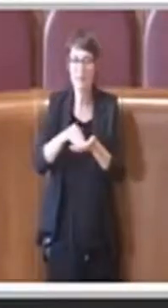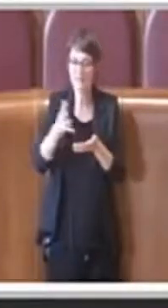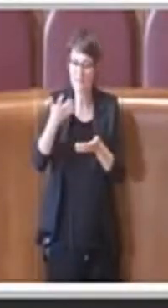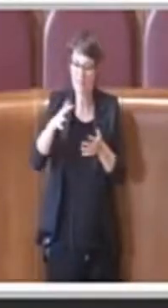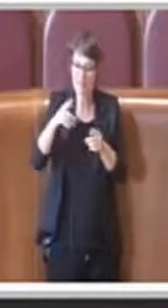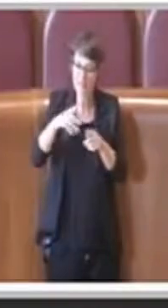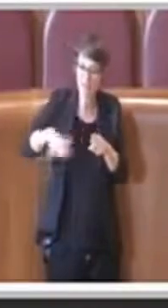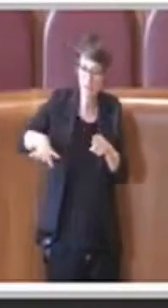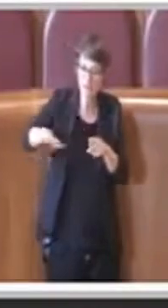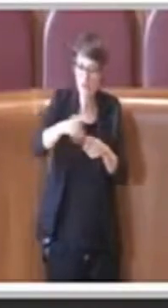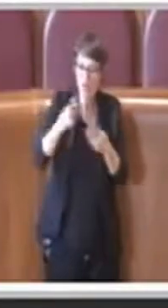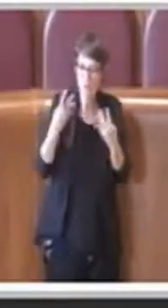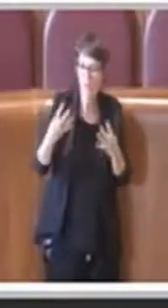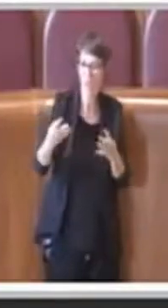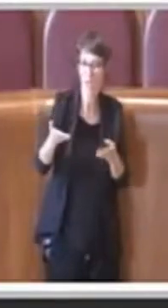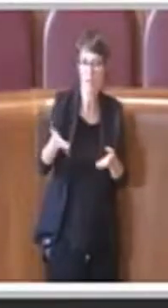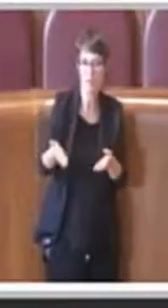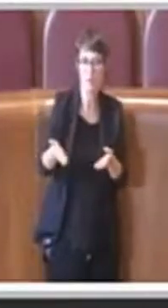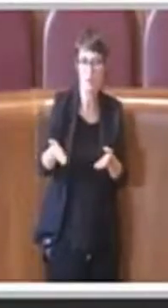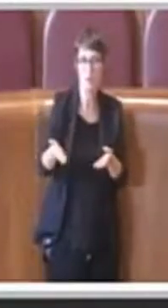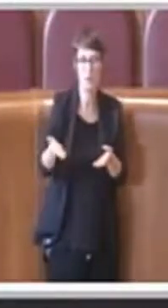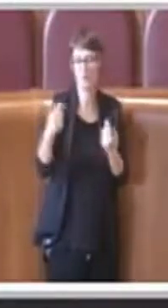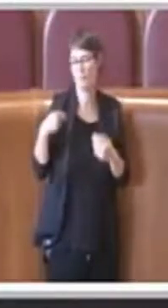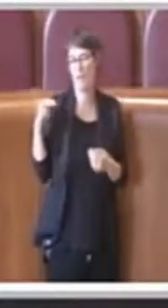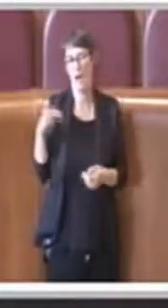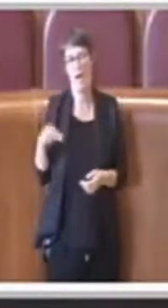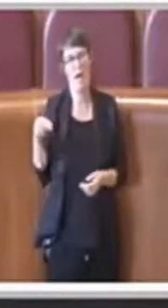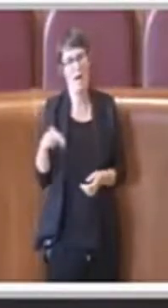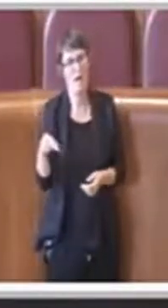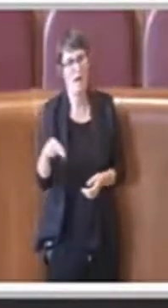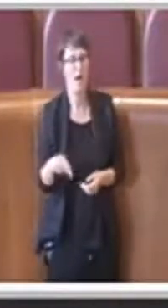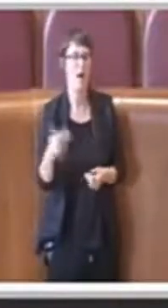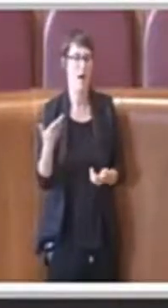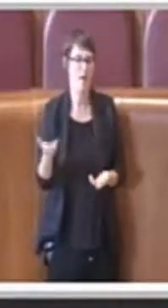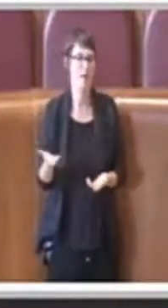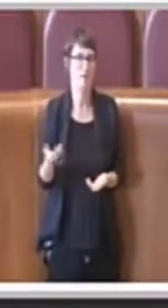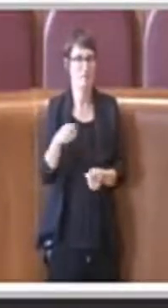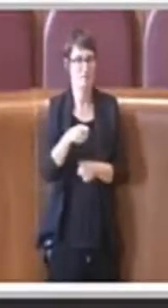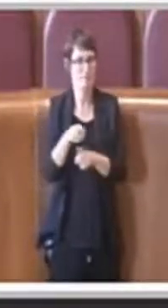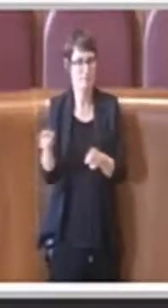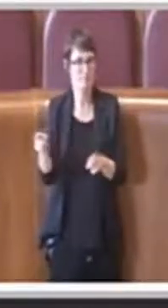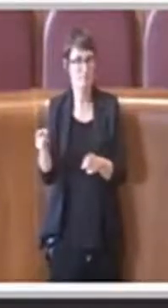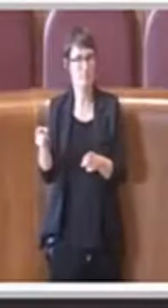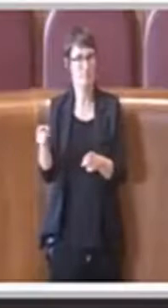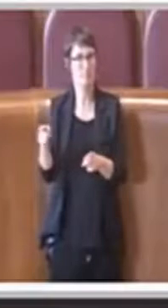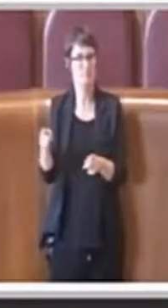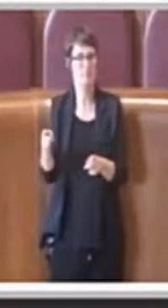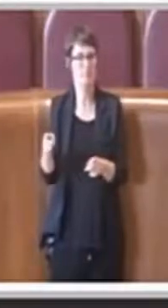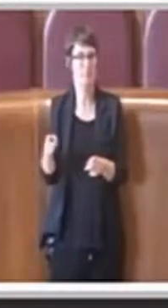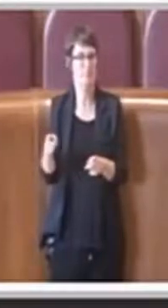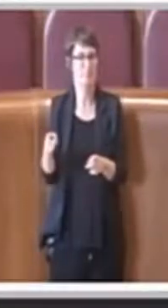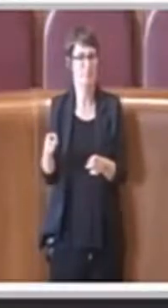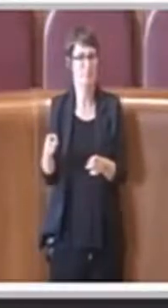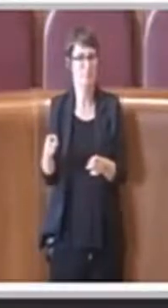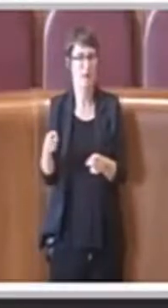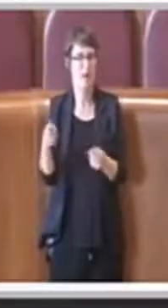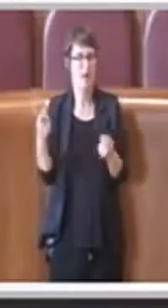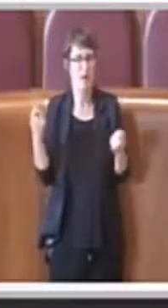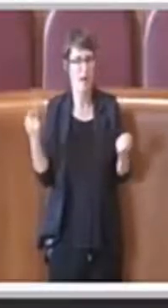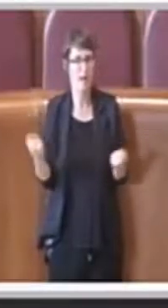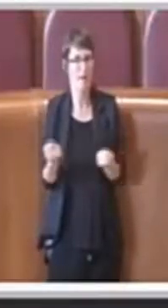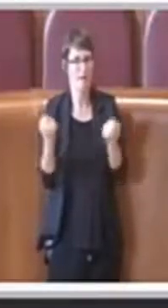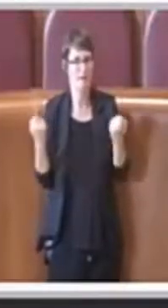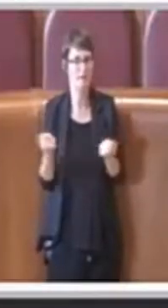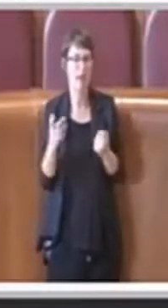che in questi anni hanno portato avanti determinate iniziative che hanno reso il parco